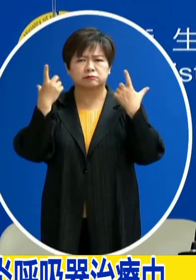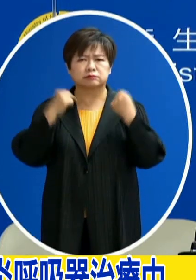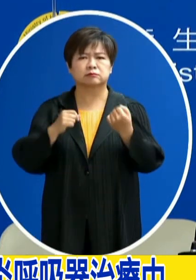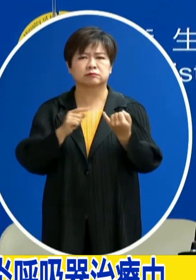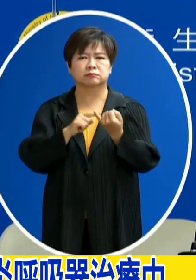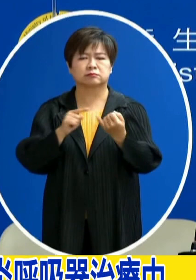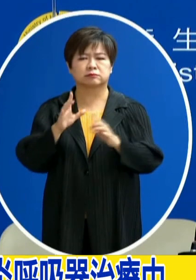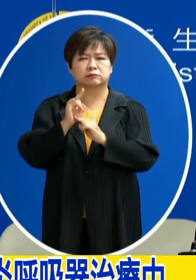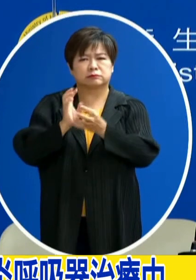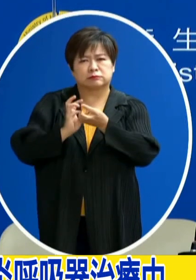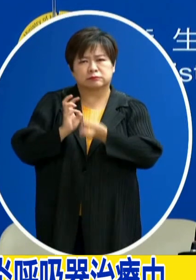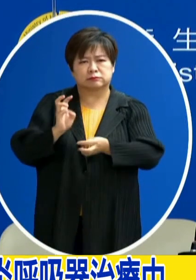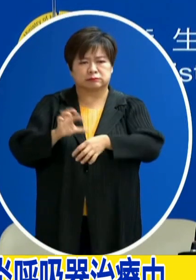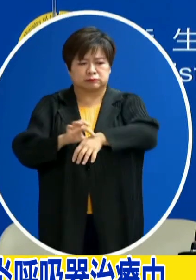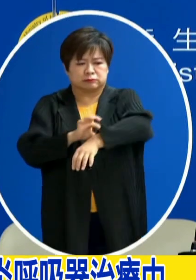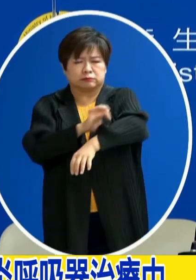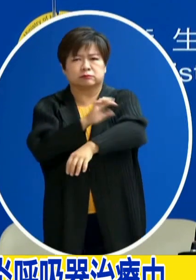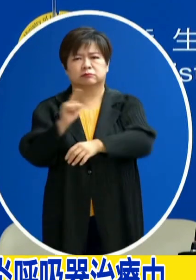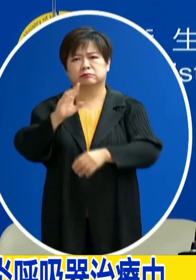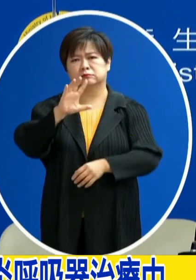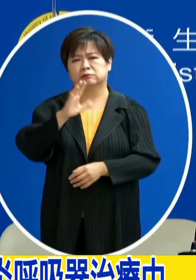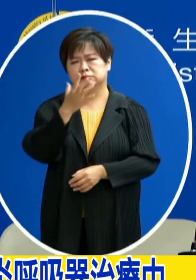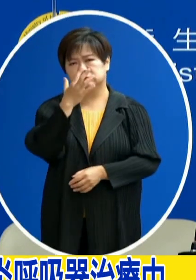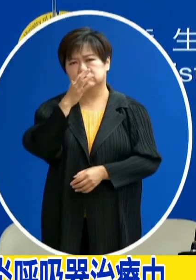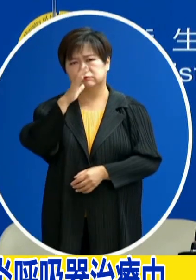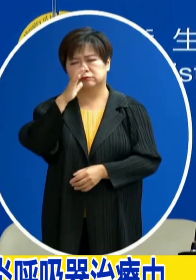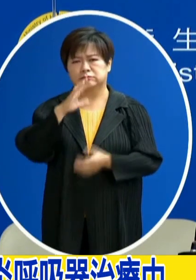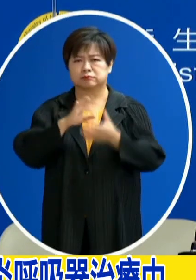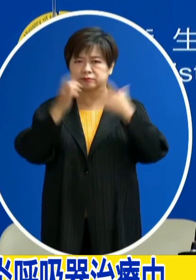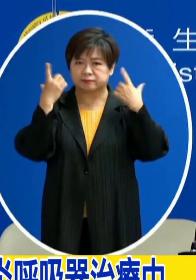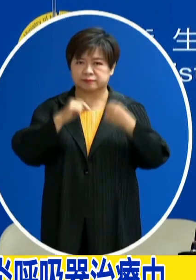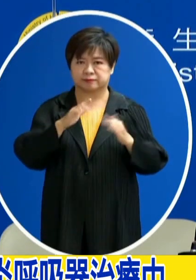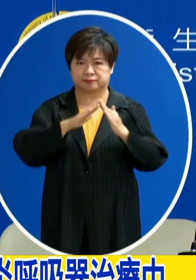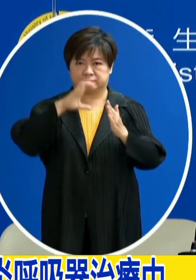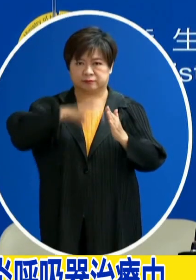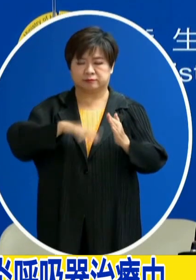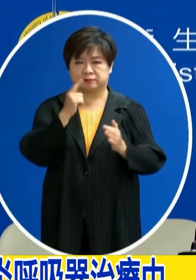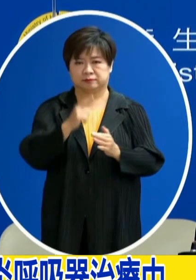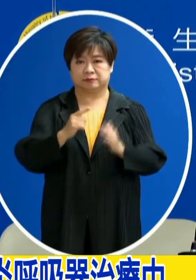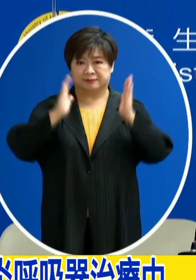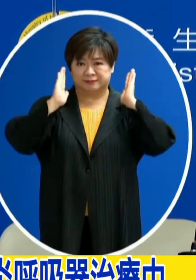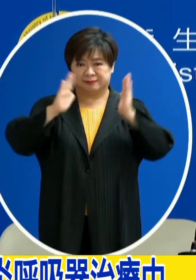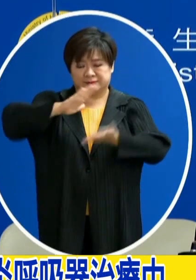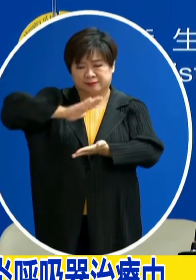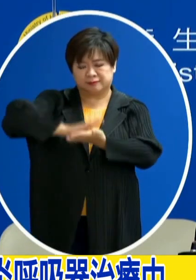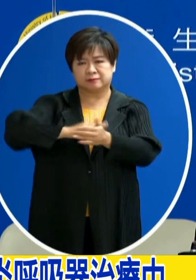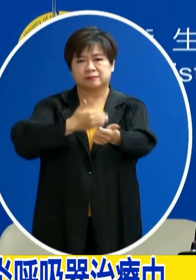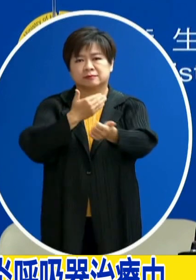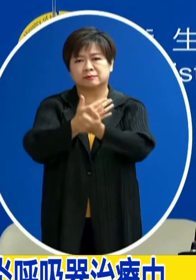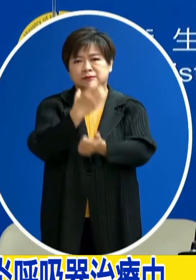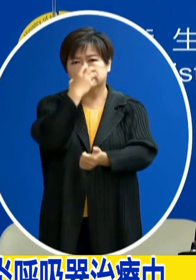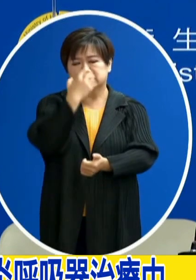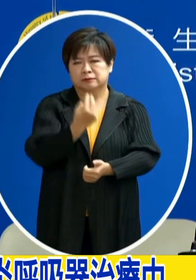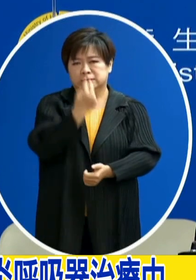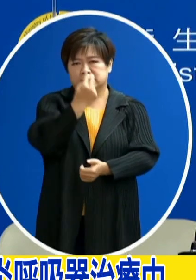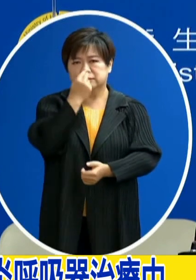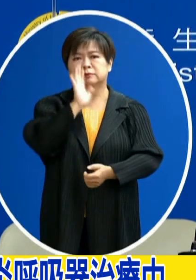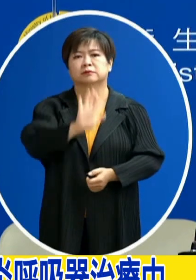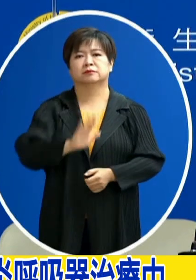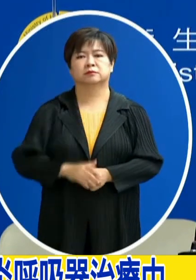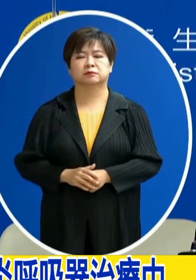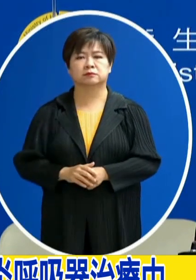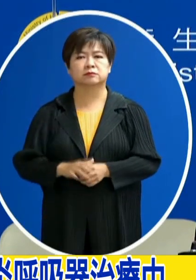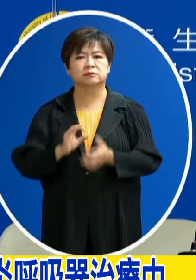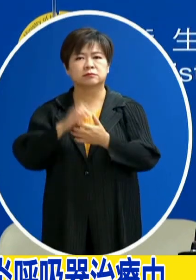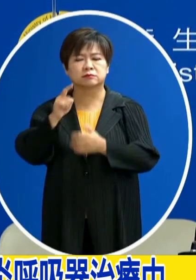神經肌肉疾病長期在家使用鎮壓的呼吸器 在7月22號的時候 有發燒 喉